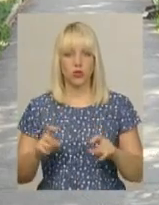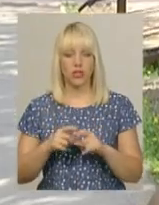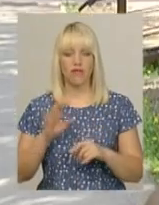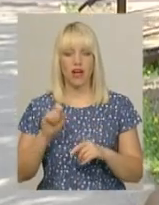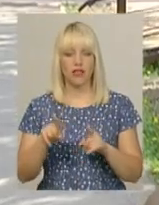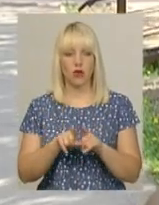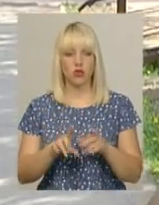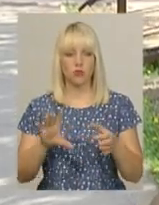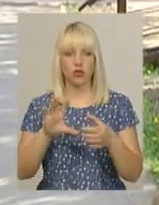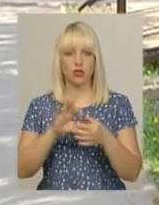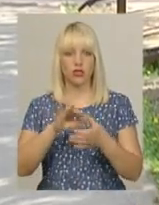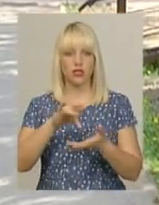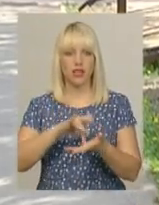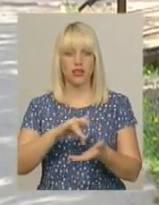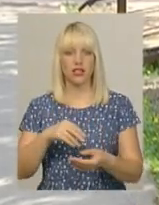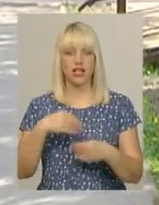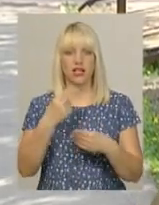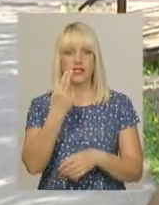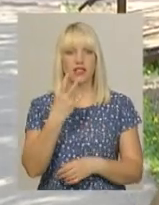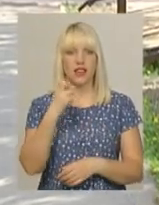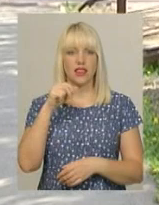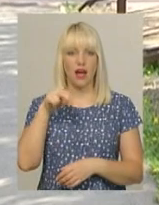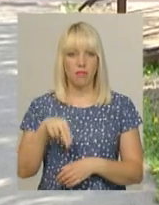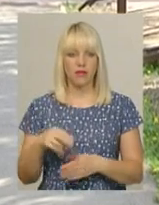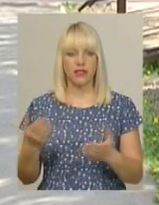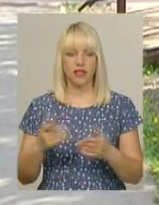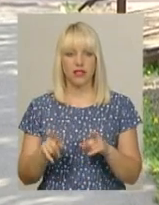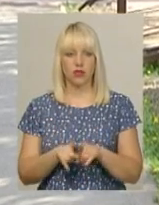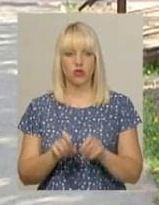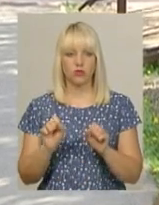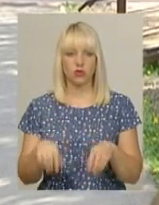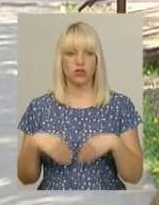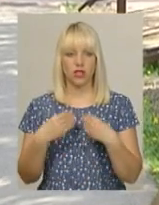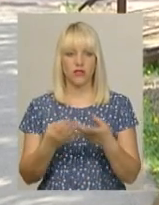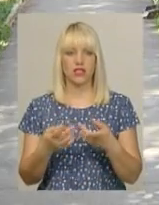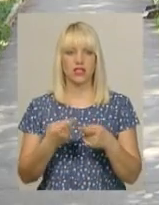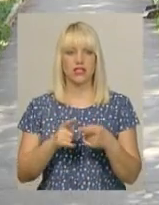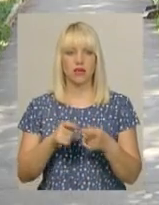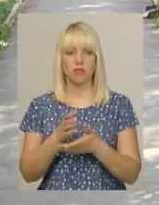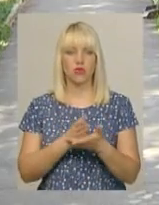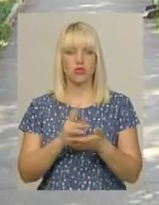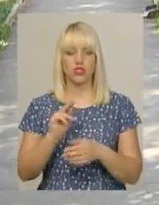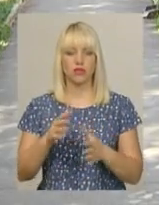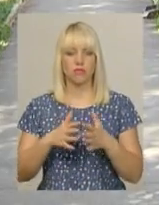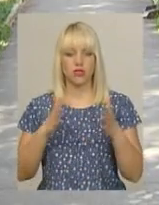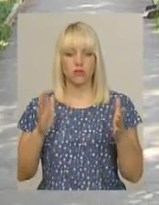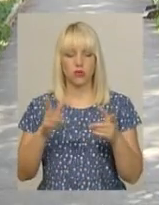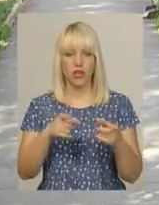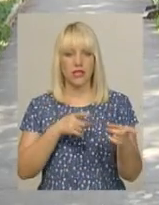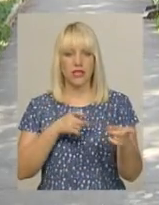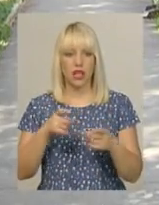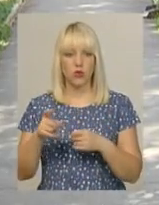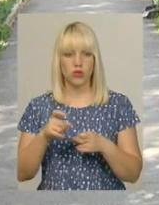це і також підключення центру надання адміністративних послуг, які також можуть надавати такі послуги. Чим більше вже буде залучення,